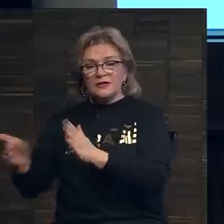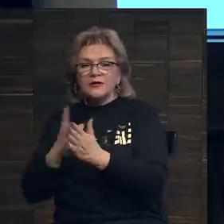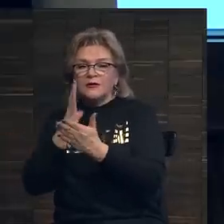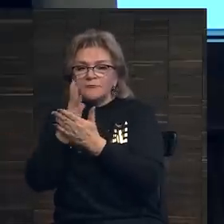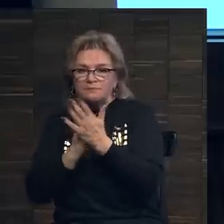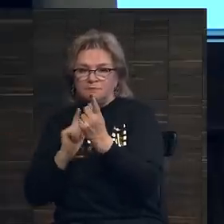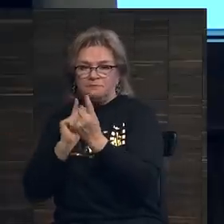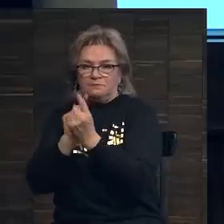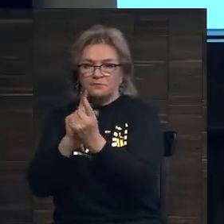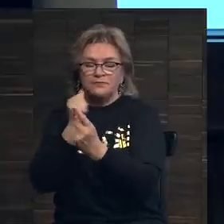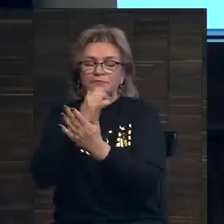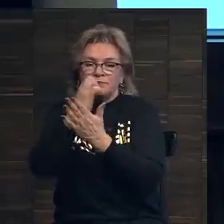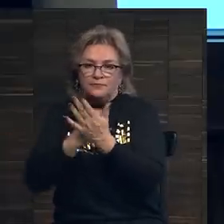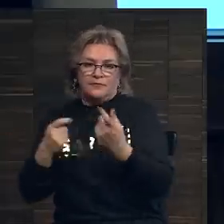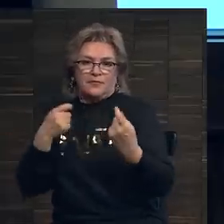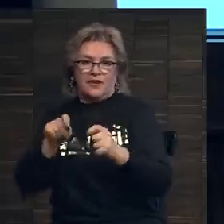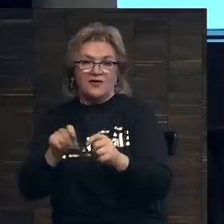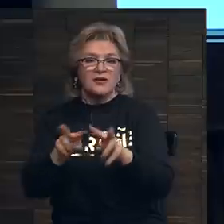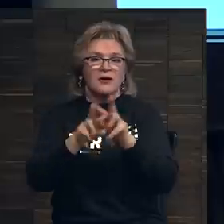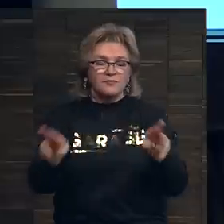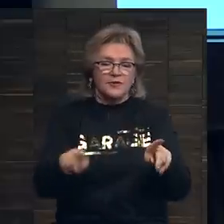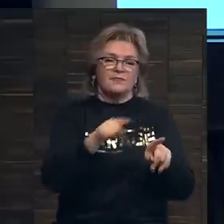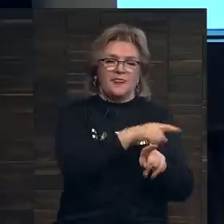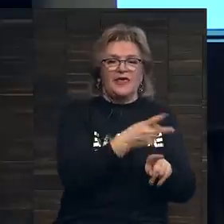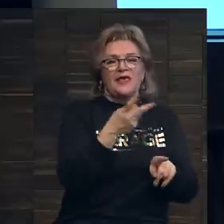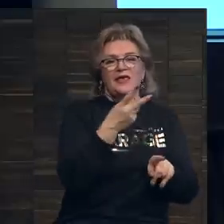частно, конфиденциально. То же самое для